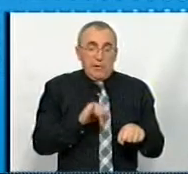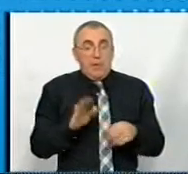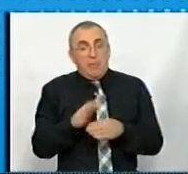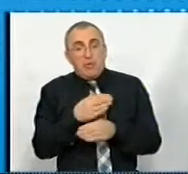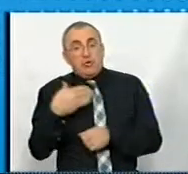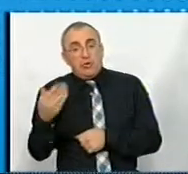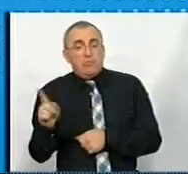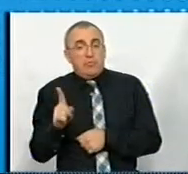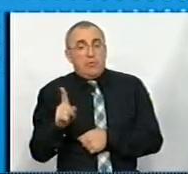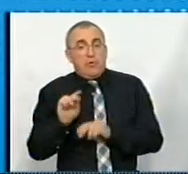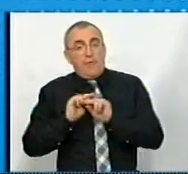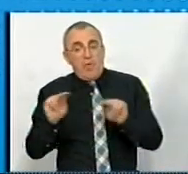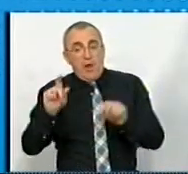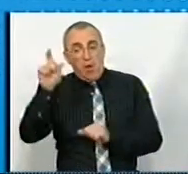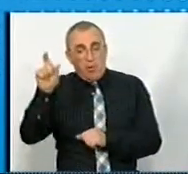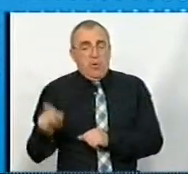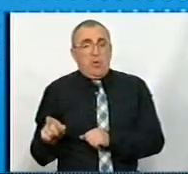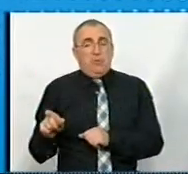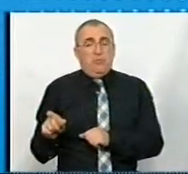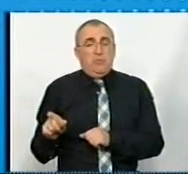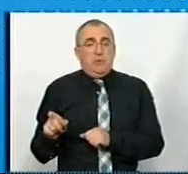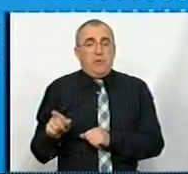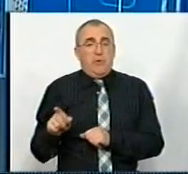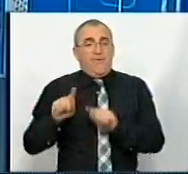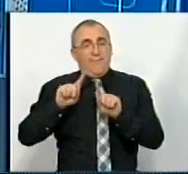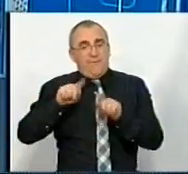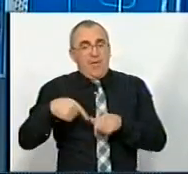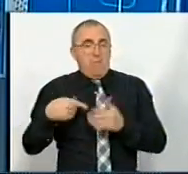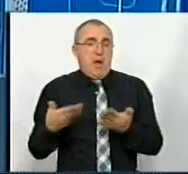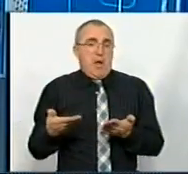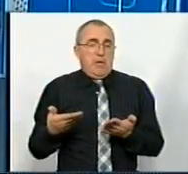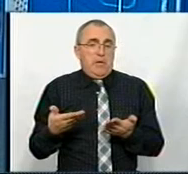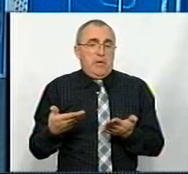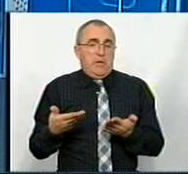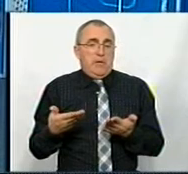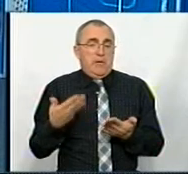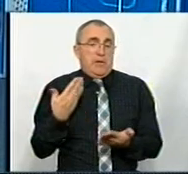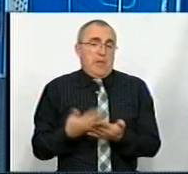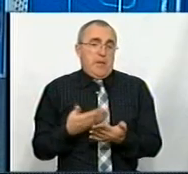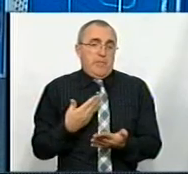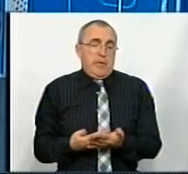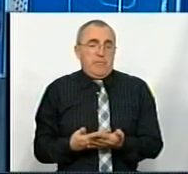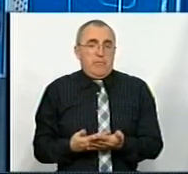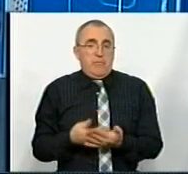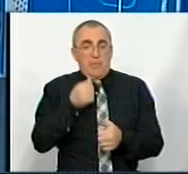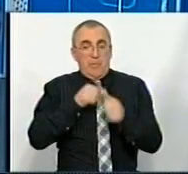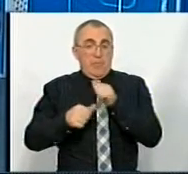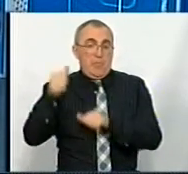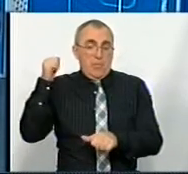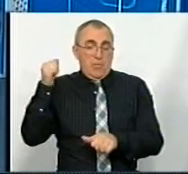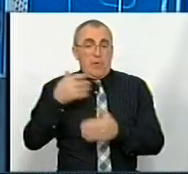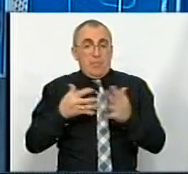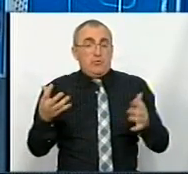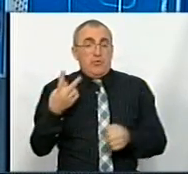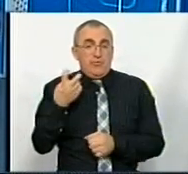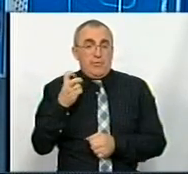тим, що викладач, наприклад, вимагає. Тому що, наприклад, минулого року більше 200